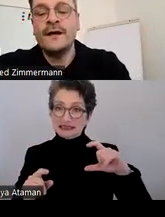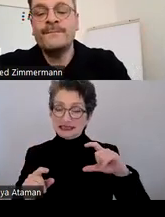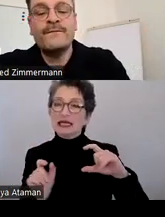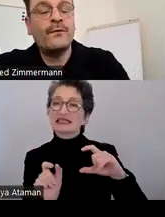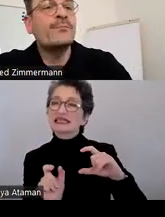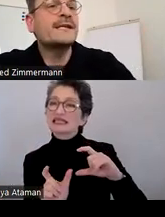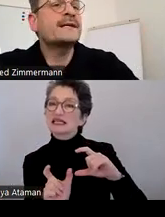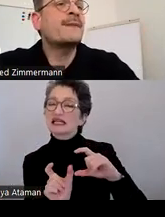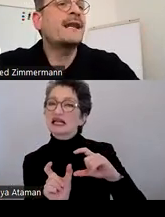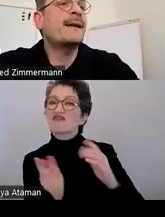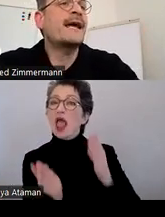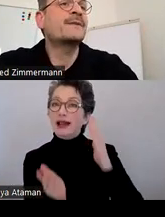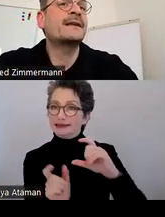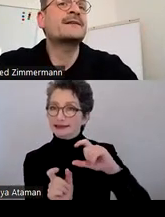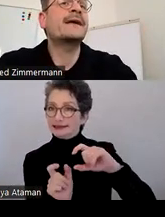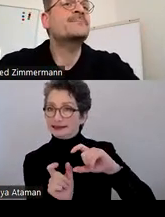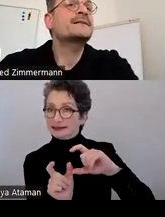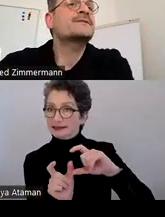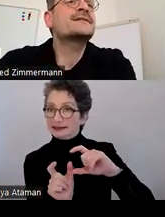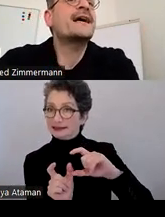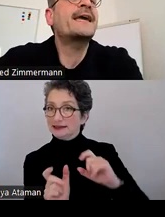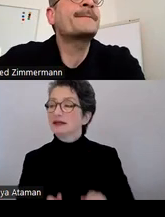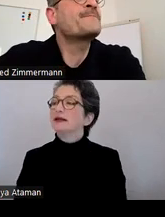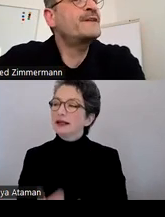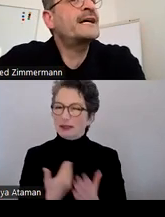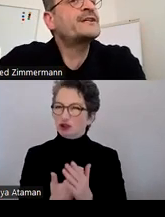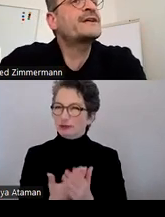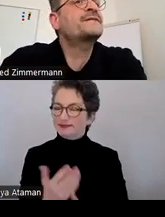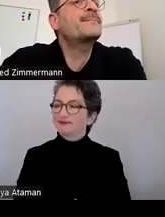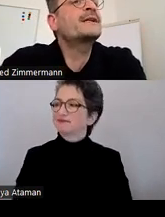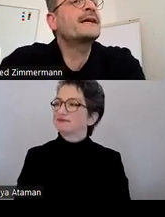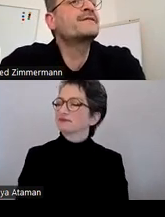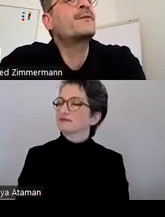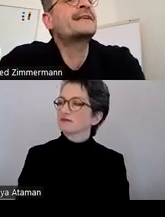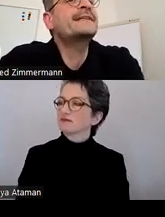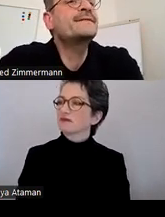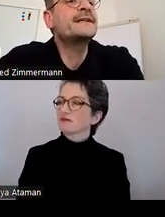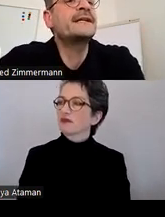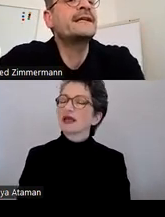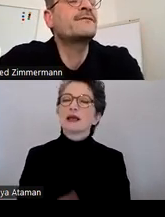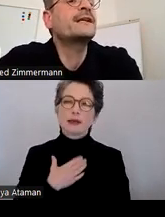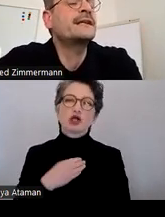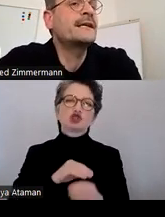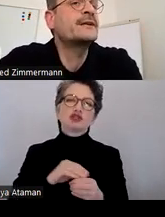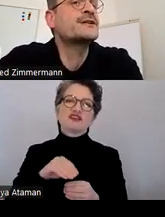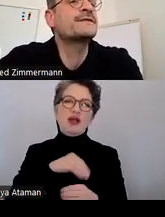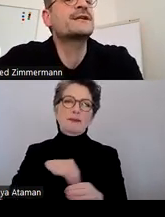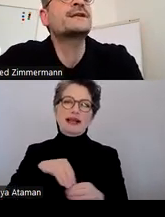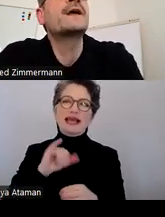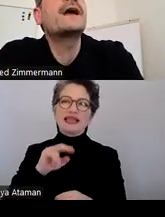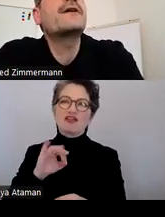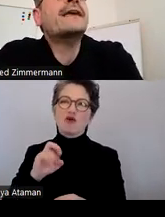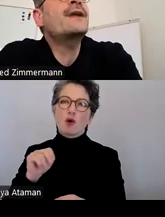Und um Ihnen das mal anhand eines Beispiels zu zeigen, wieder die Schriftfamilie Informative hier in den